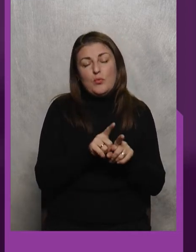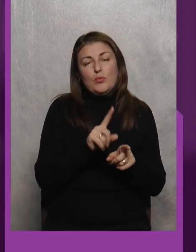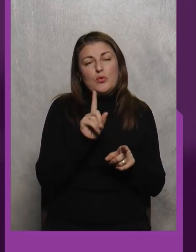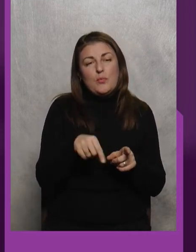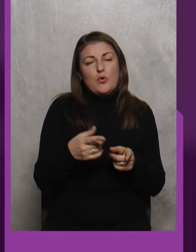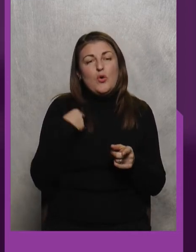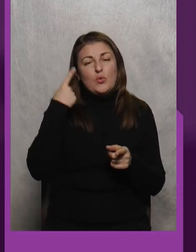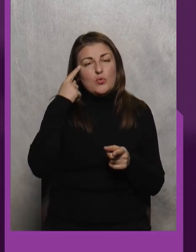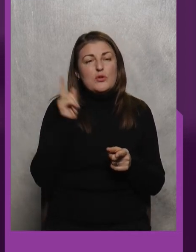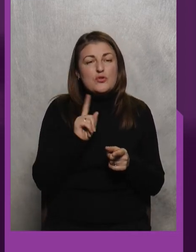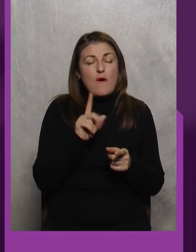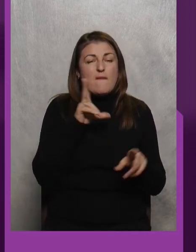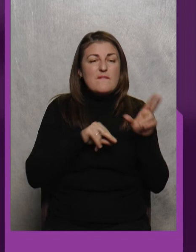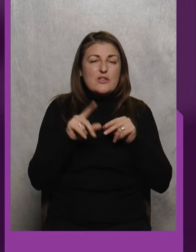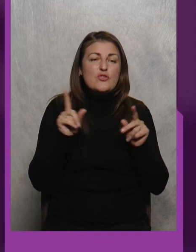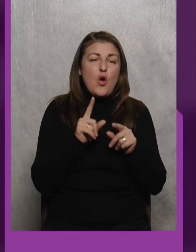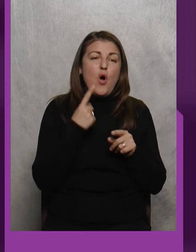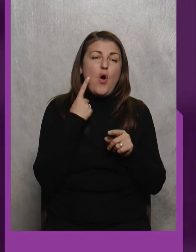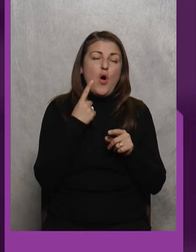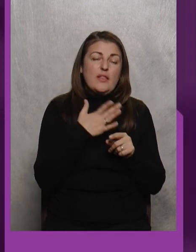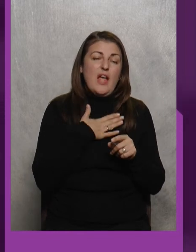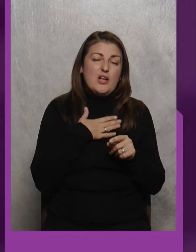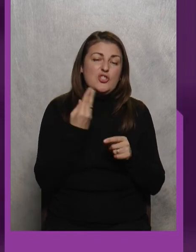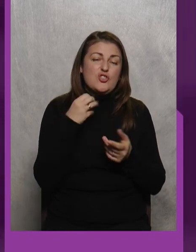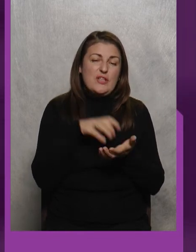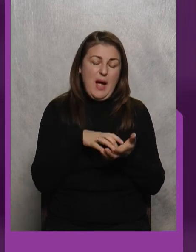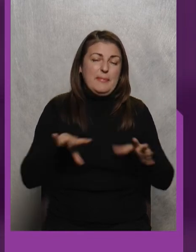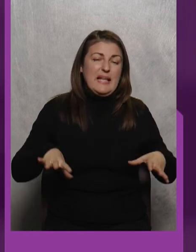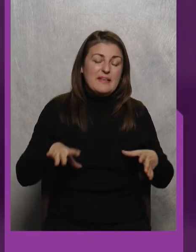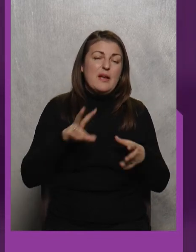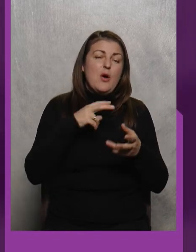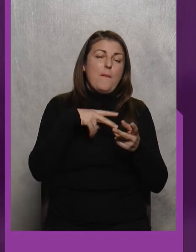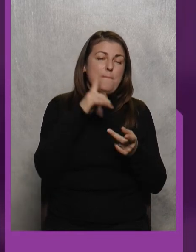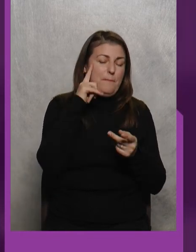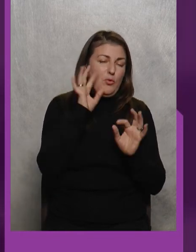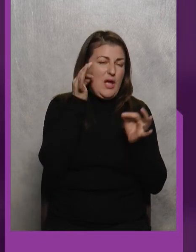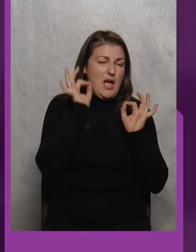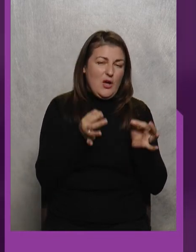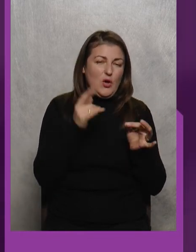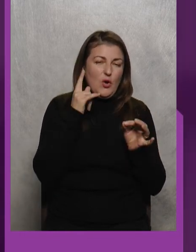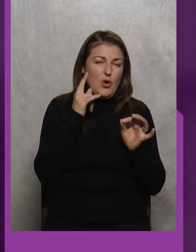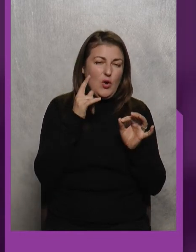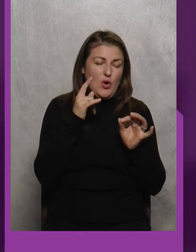думаю, що вважаю, що наш тренерський штаб підійде розумно і буде